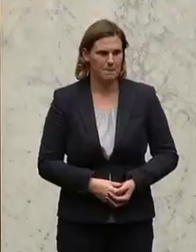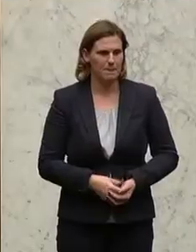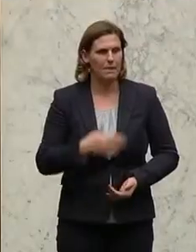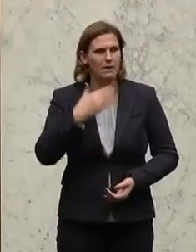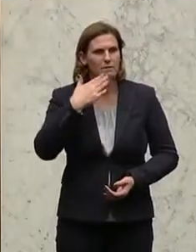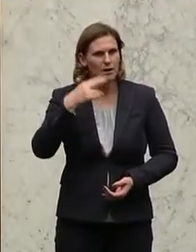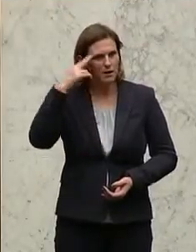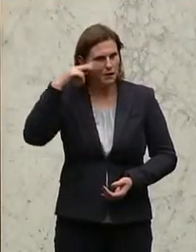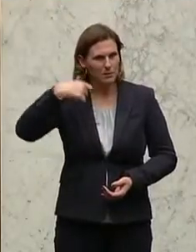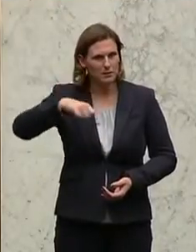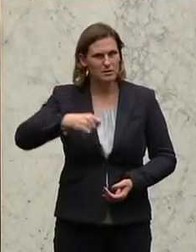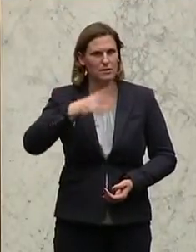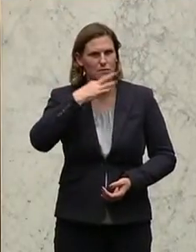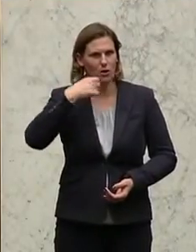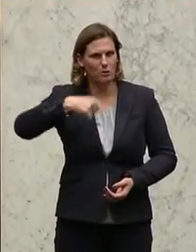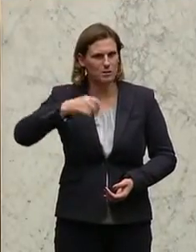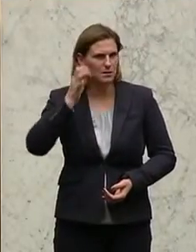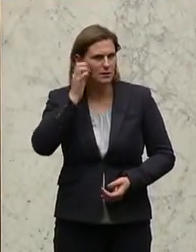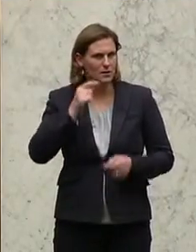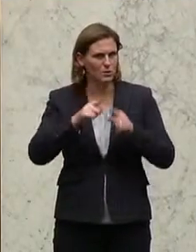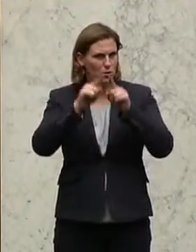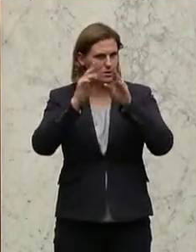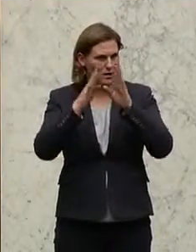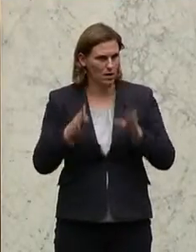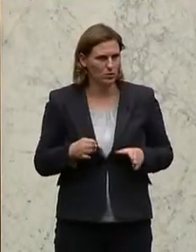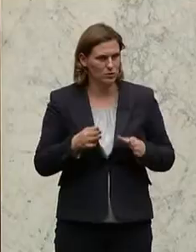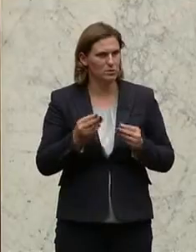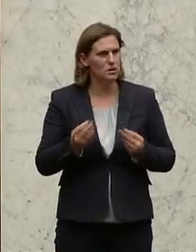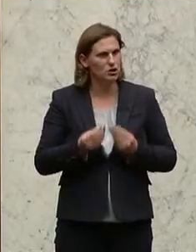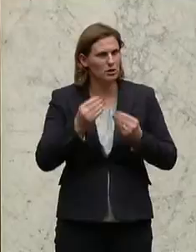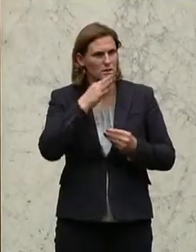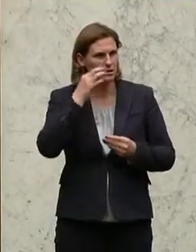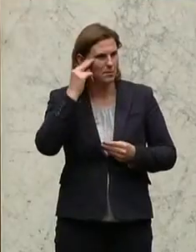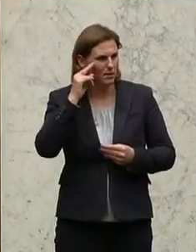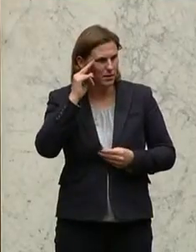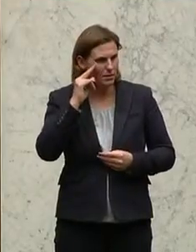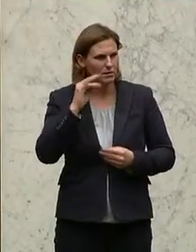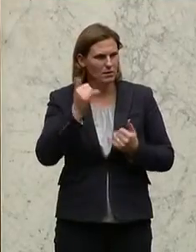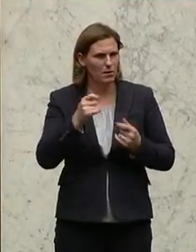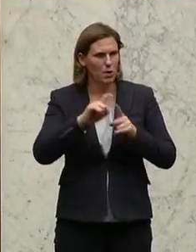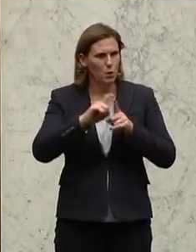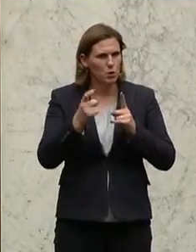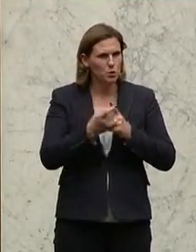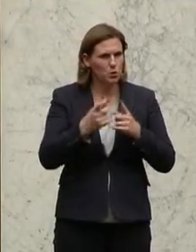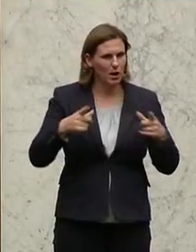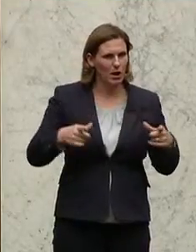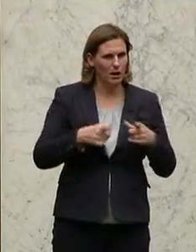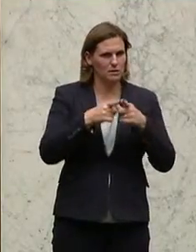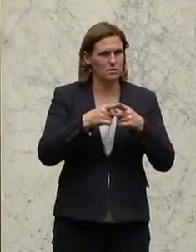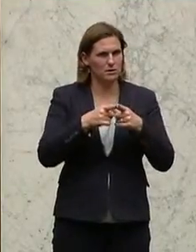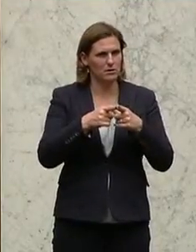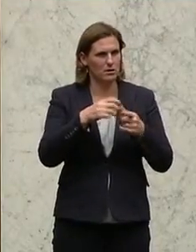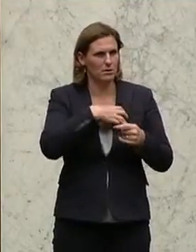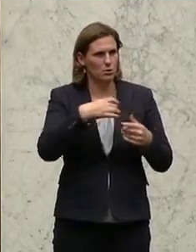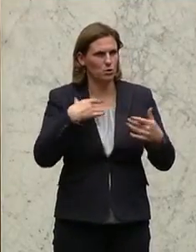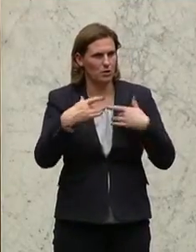Erwin Angerer von der FPÖ. Hohes Haus, geschätzte Damen und Herren. Die kulturellen Leistungen des Burgdaters mögen